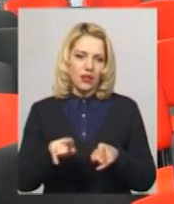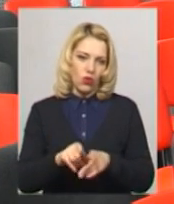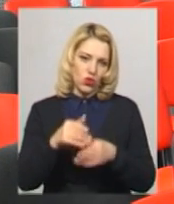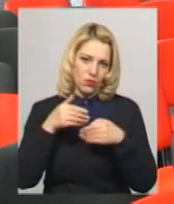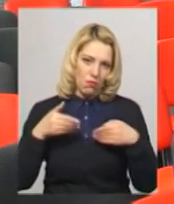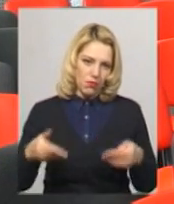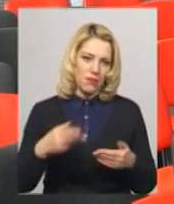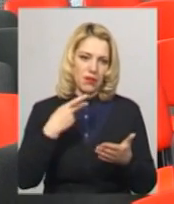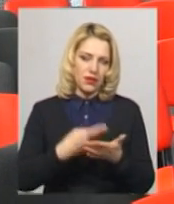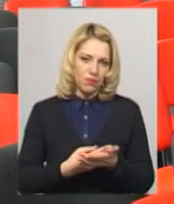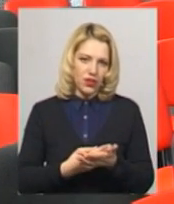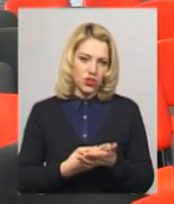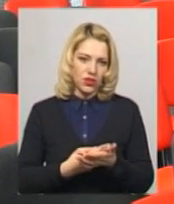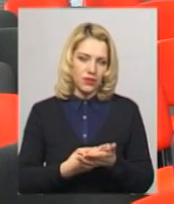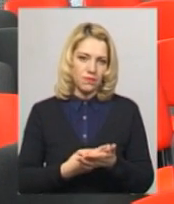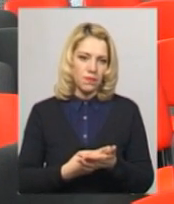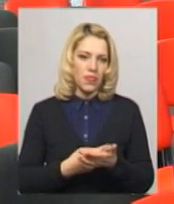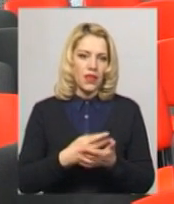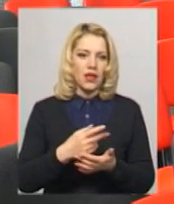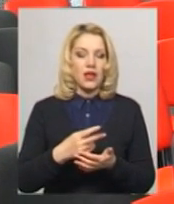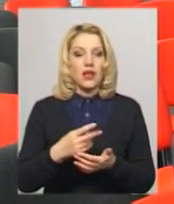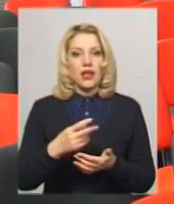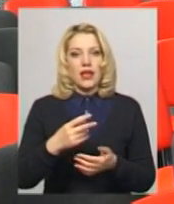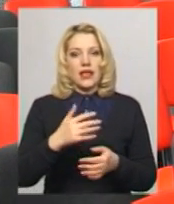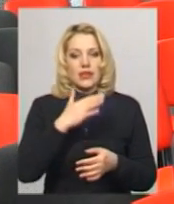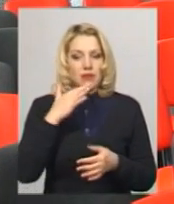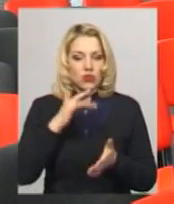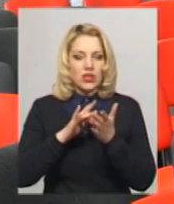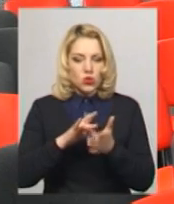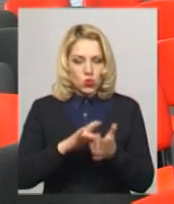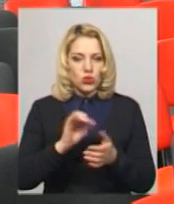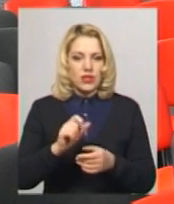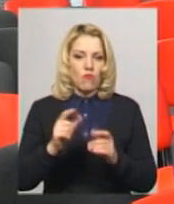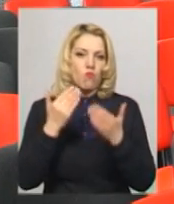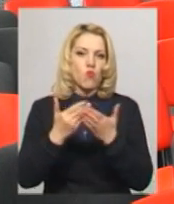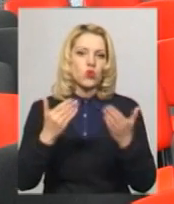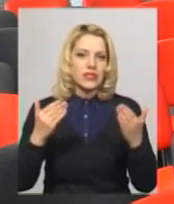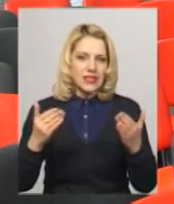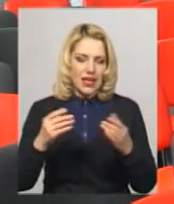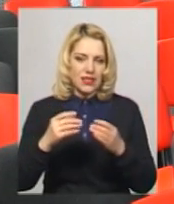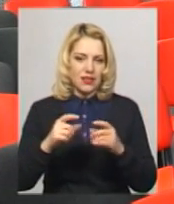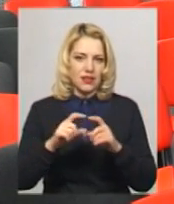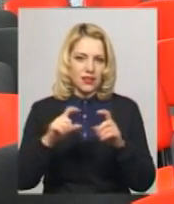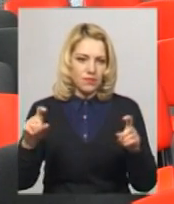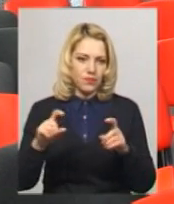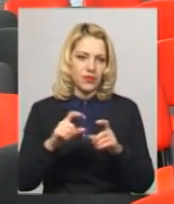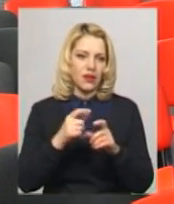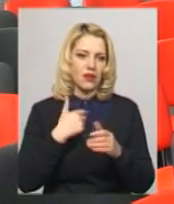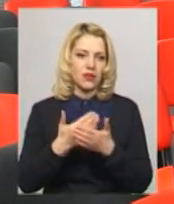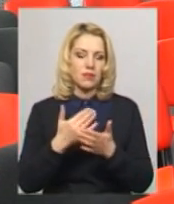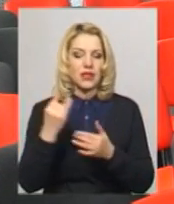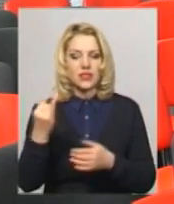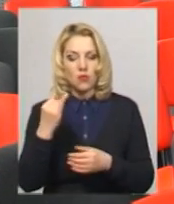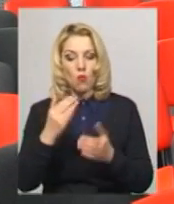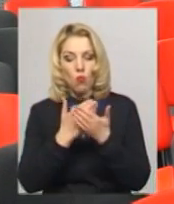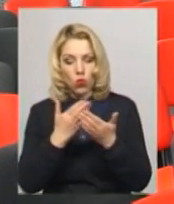передбачили цілий ряд екскурсій в музейні заклади нашого міста. Це музей історії міста,